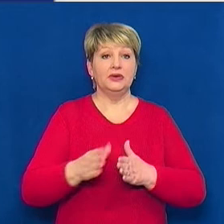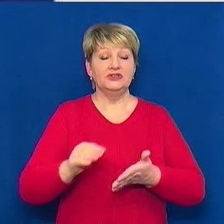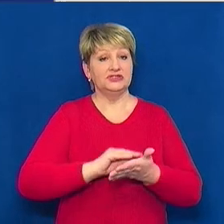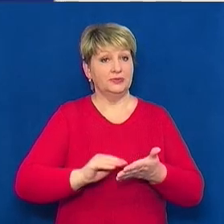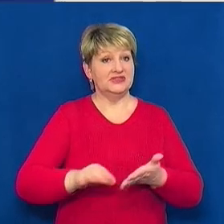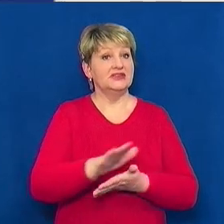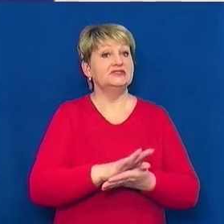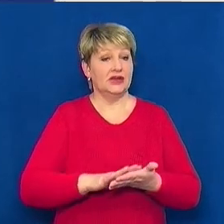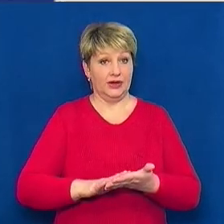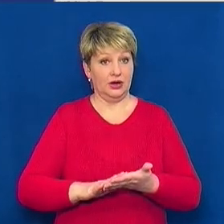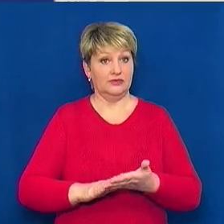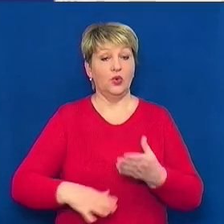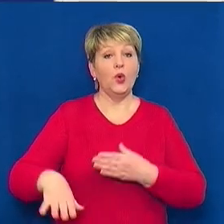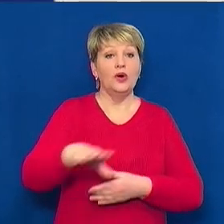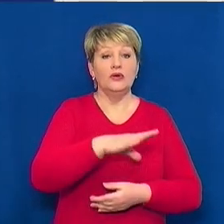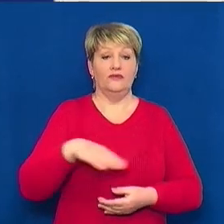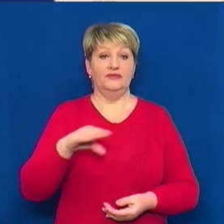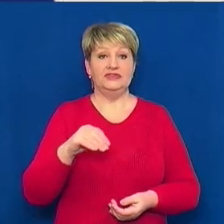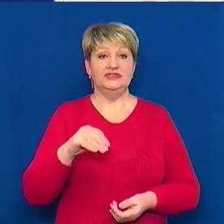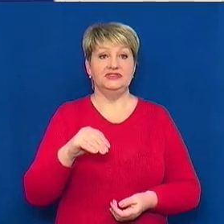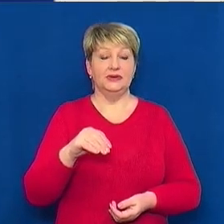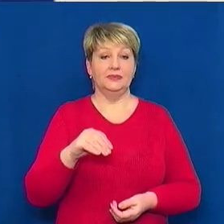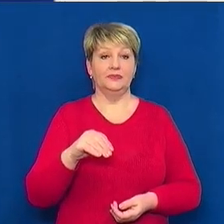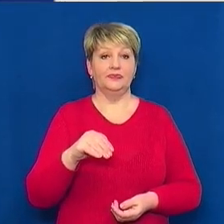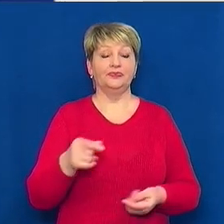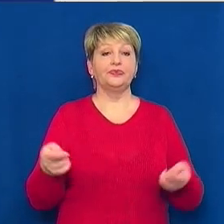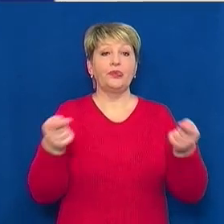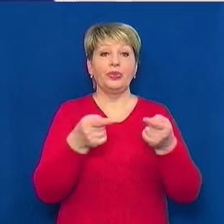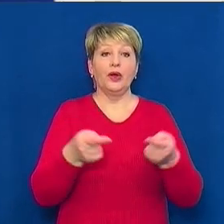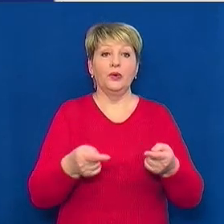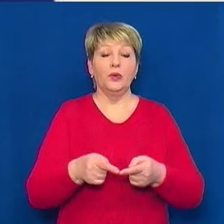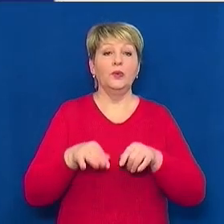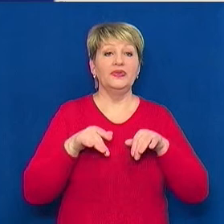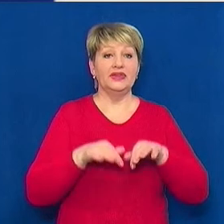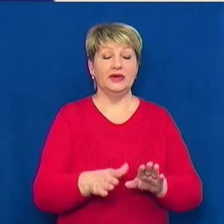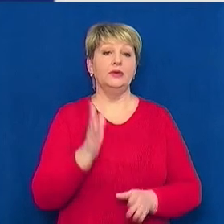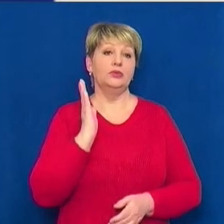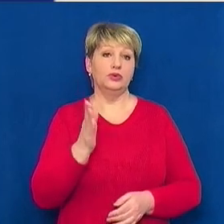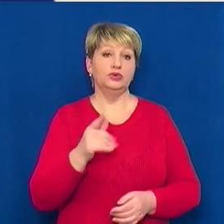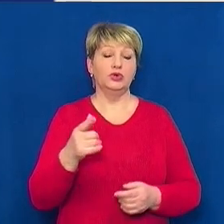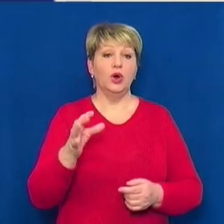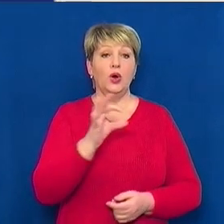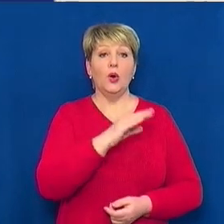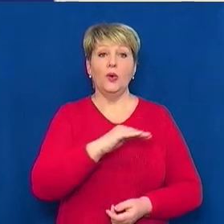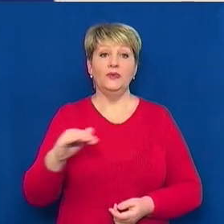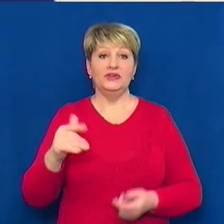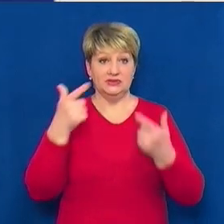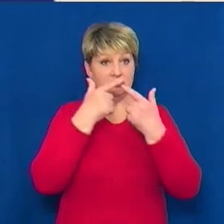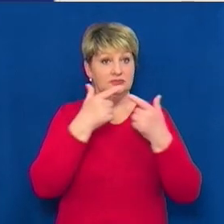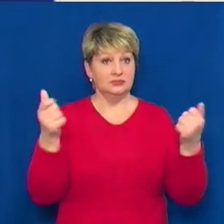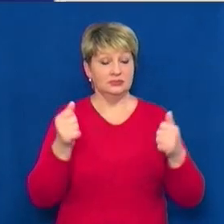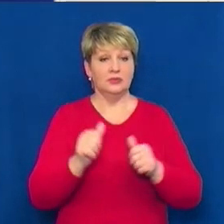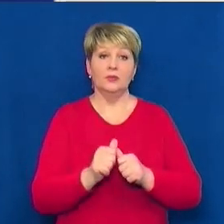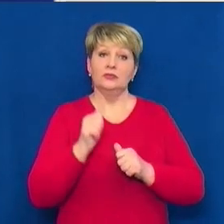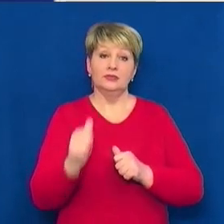Всі конкретні дії будуть офіційно оприлюднені. Зокрема,